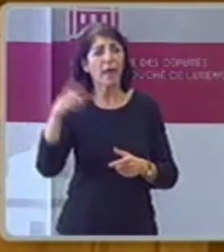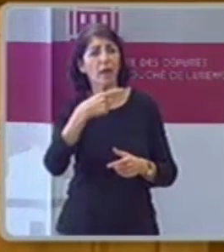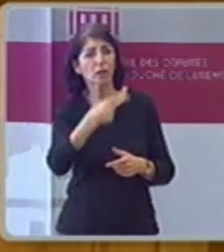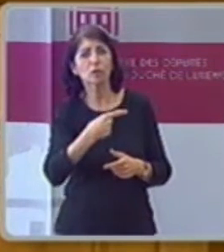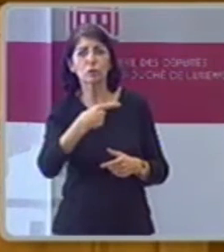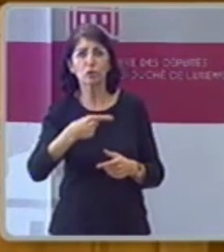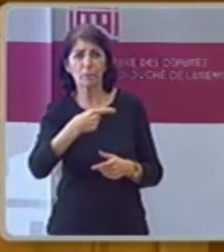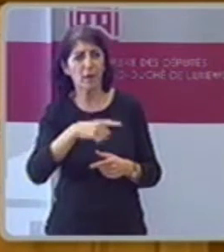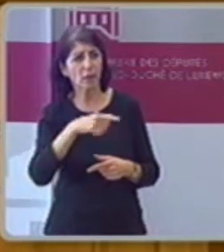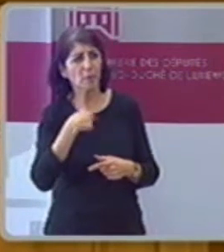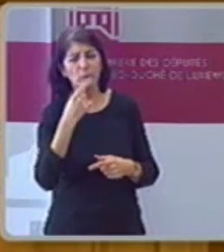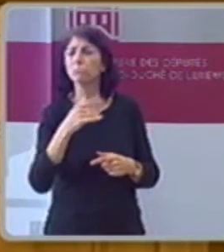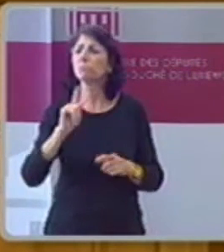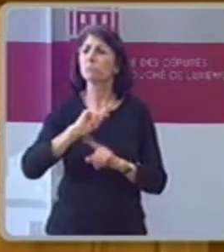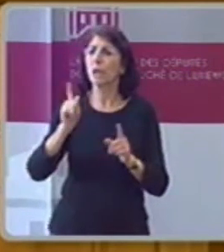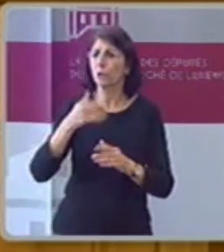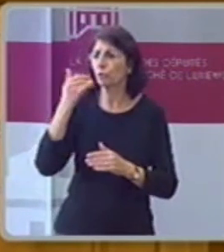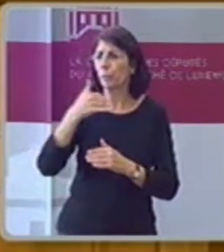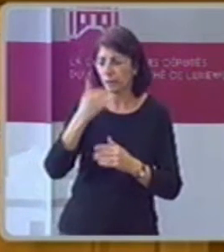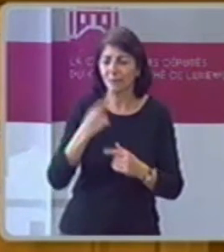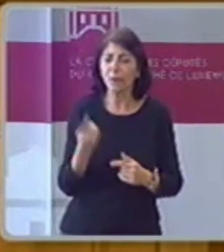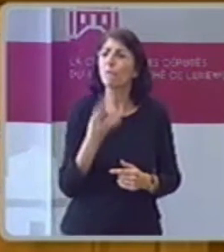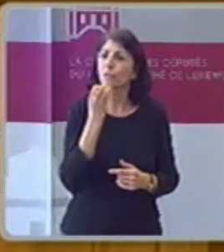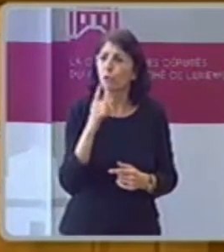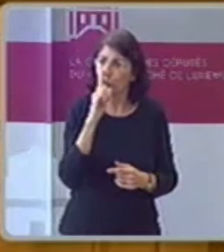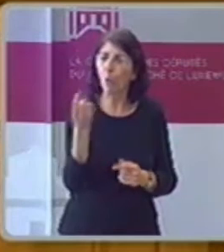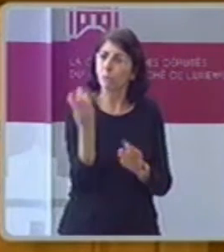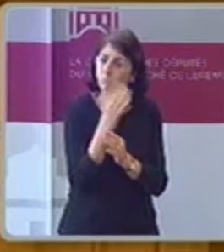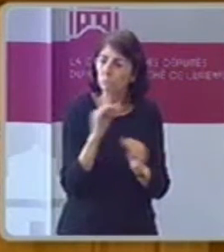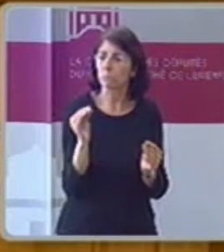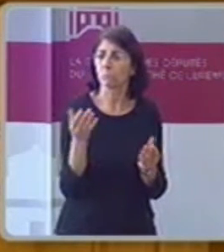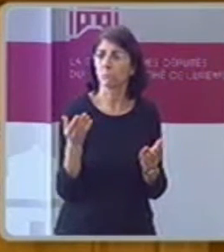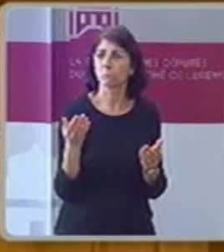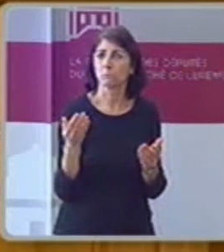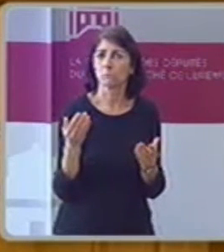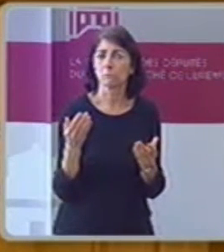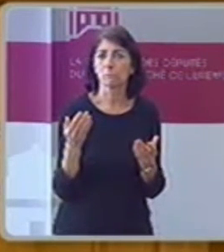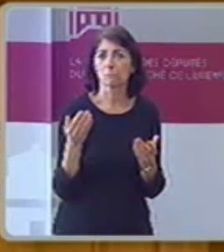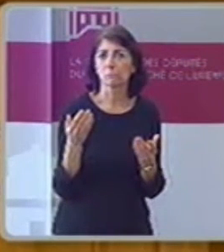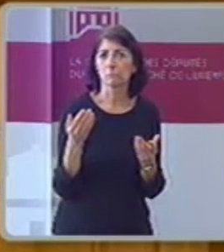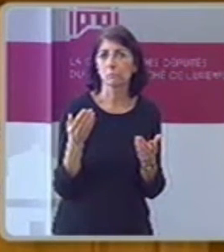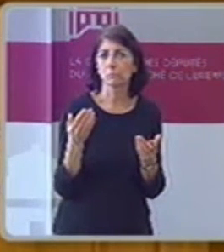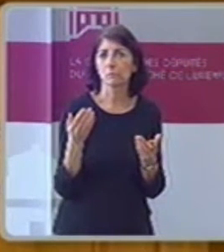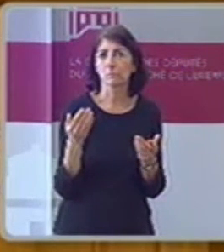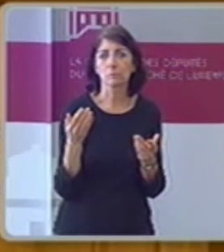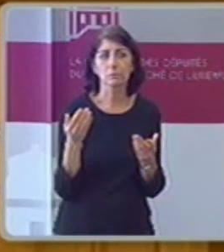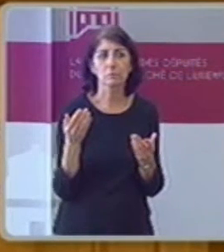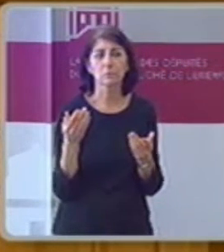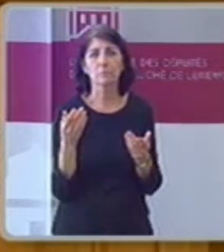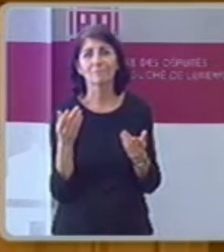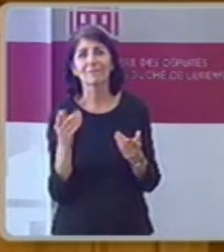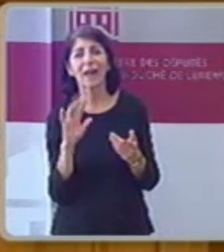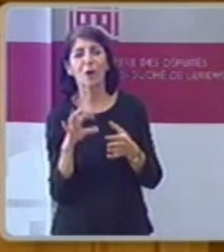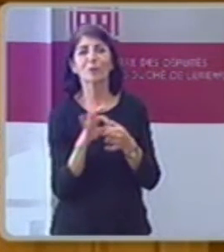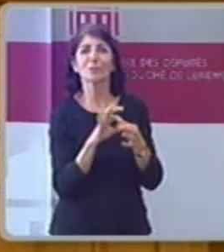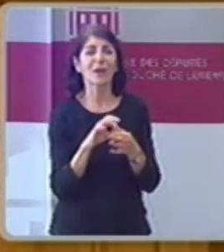erwähnen was ist das als Komplement dort herabbringen hat verschiedene Vergeerseiten hat